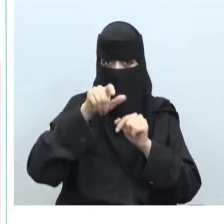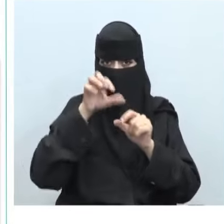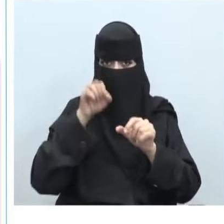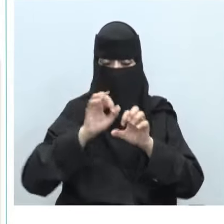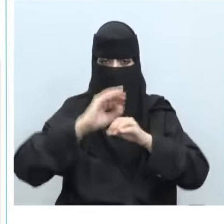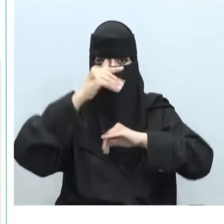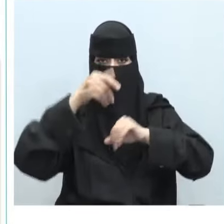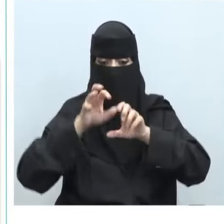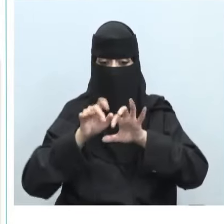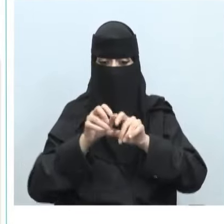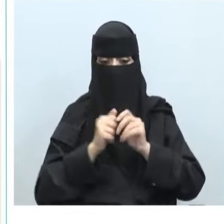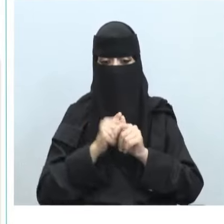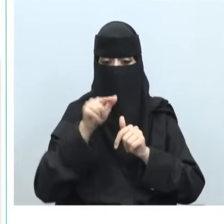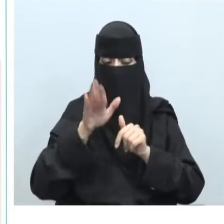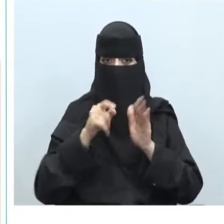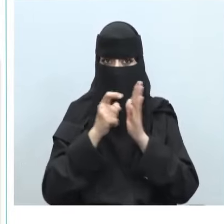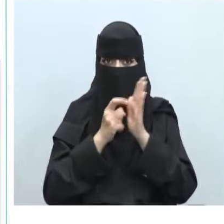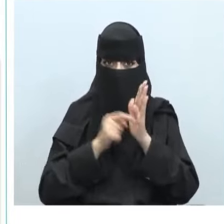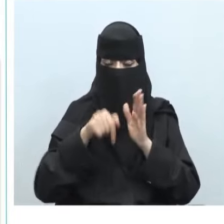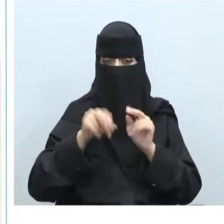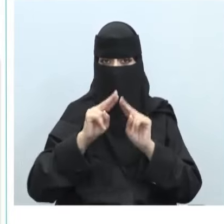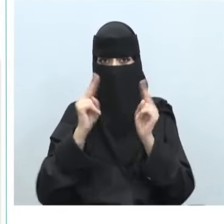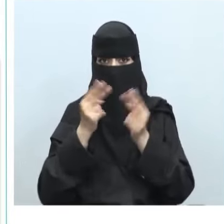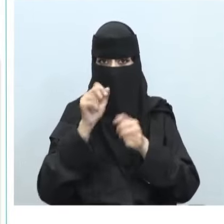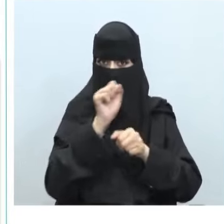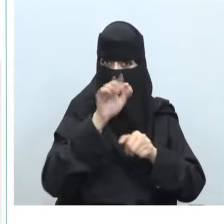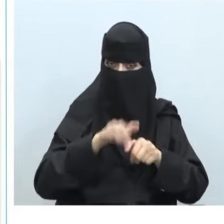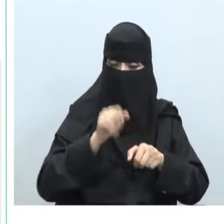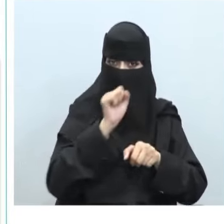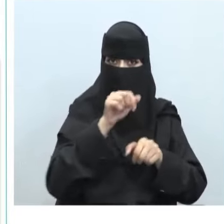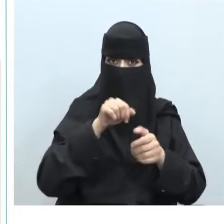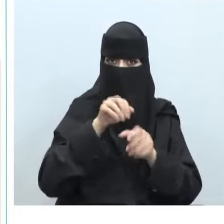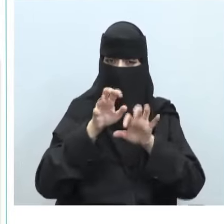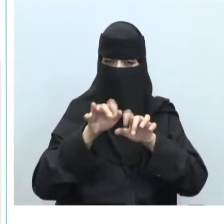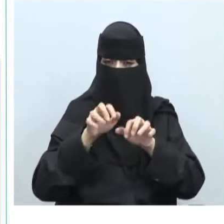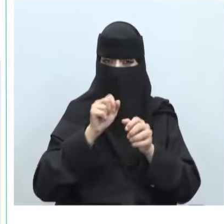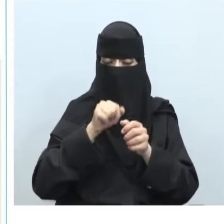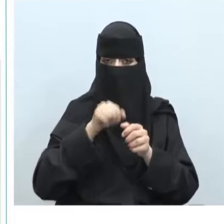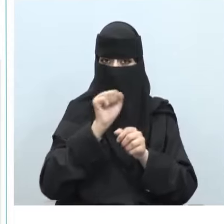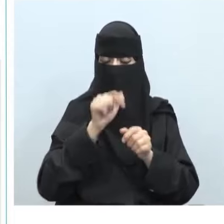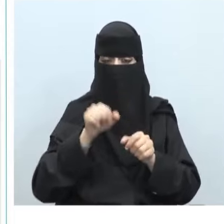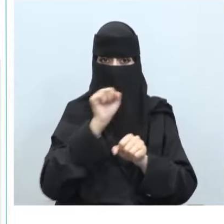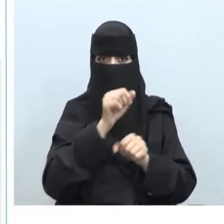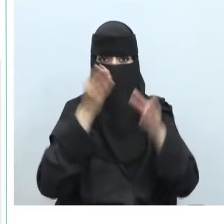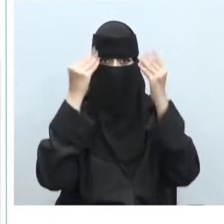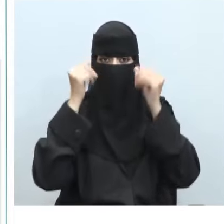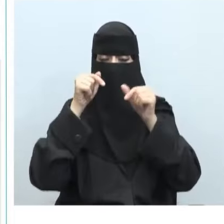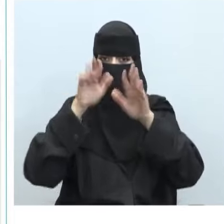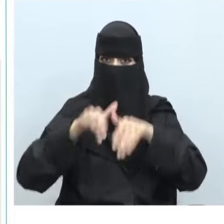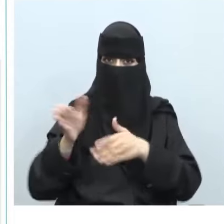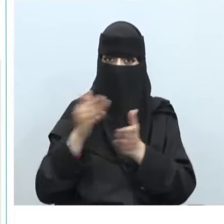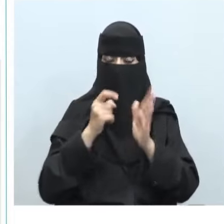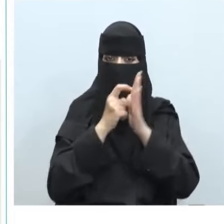الحاسوبي هو قانون اتحادي خاص بجرائم الحاسب وخصوصية البيانات حيث يحضر